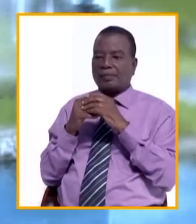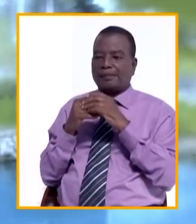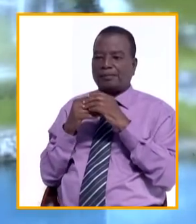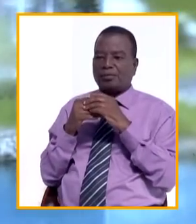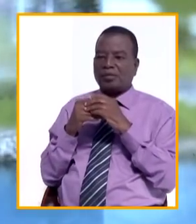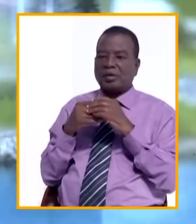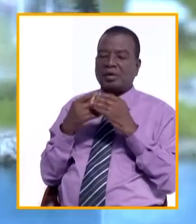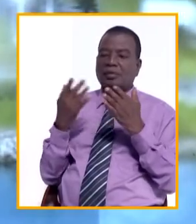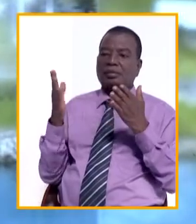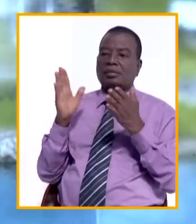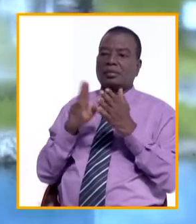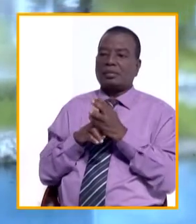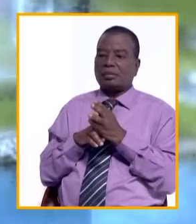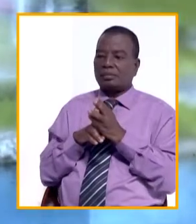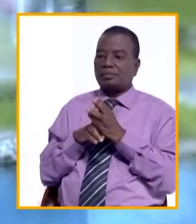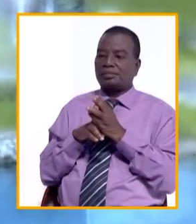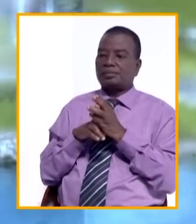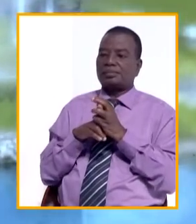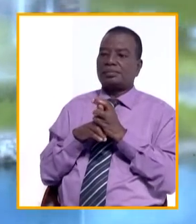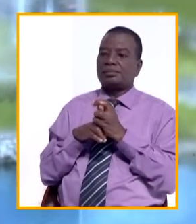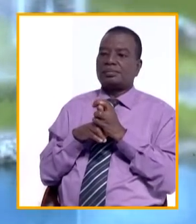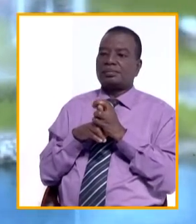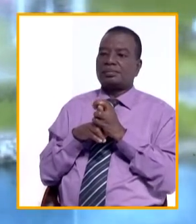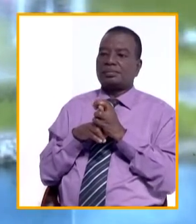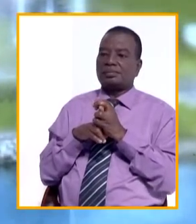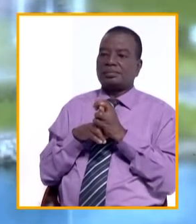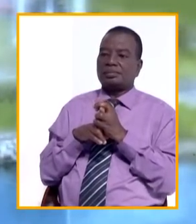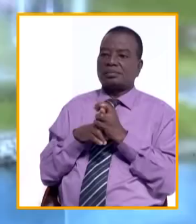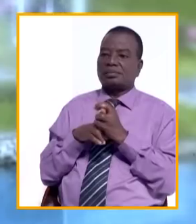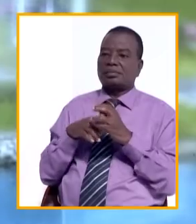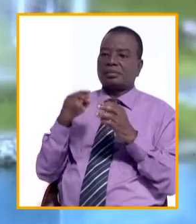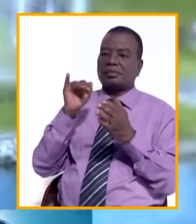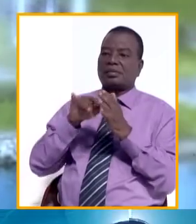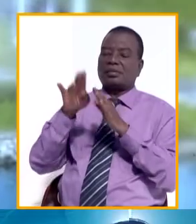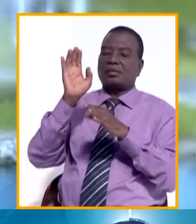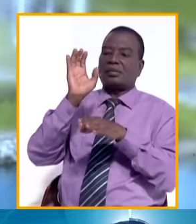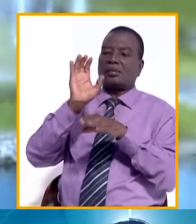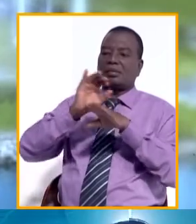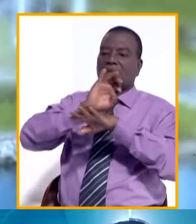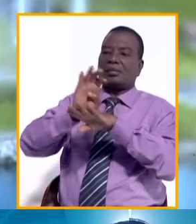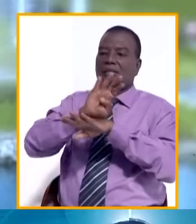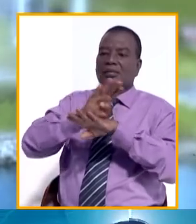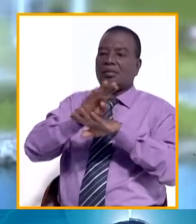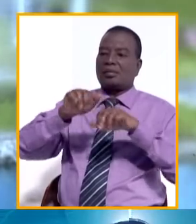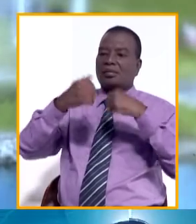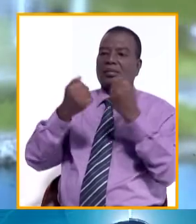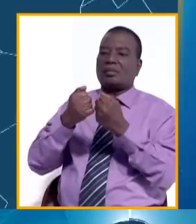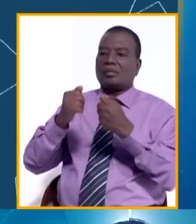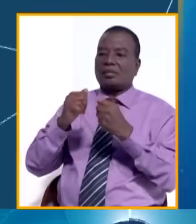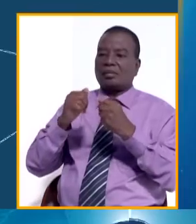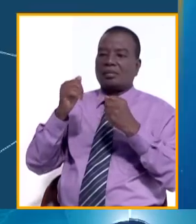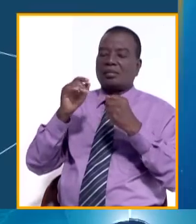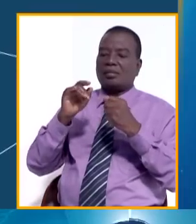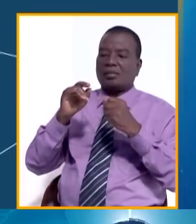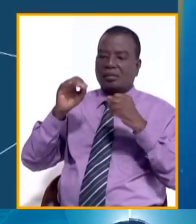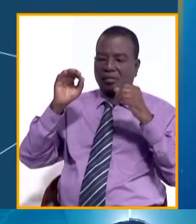Le reportage signé par Gassorconi des Madongui, du côté de la ville de Bouaké. Les travaux de la 122e Assemblée plénière des évêques catholiques de